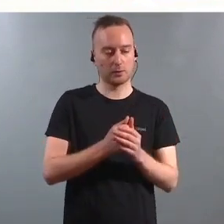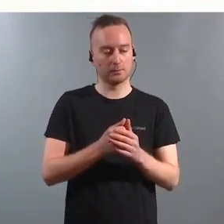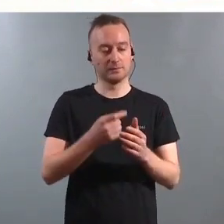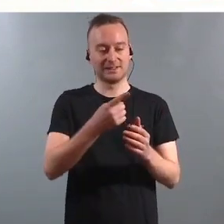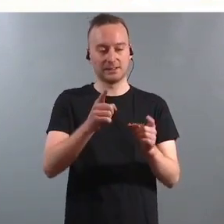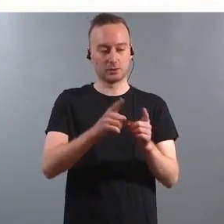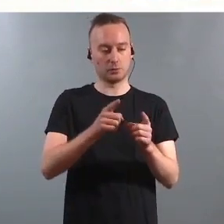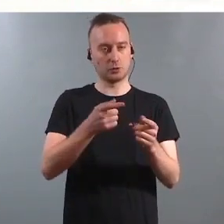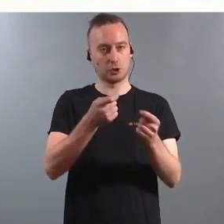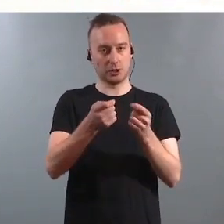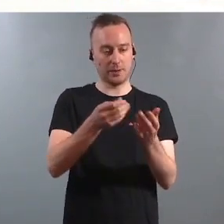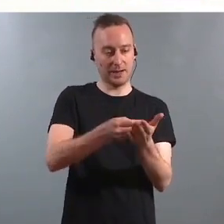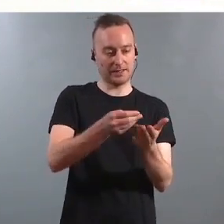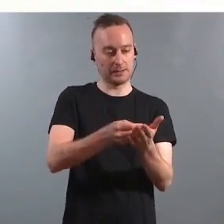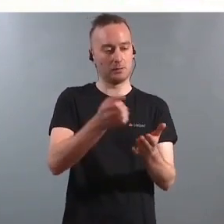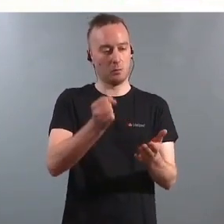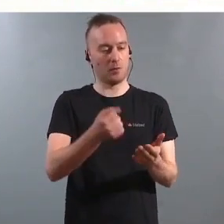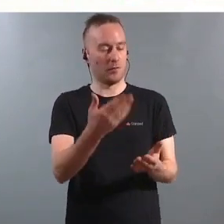og kan gjøre noe med det.